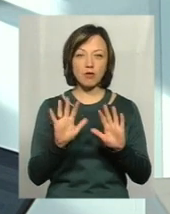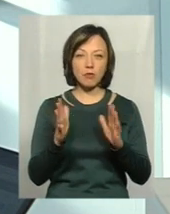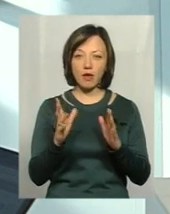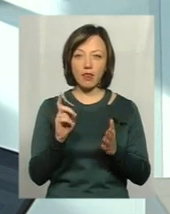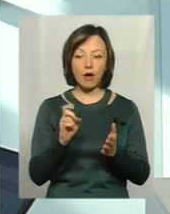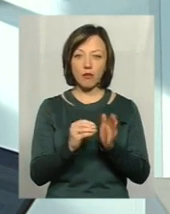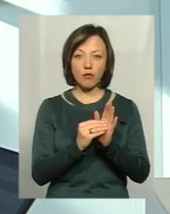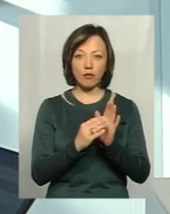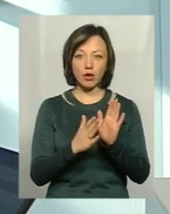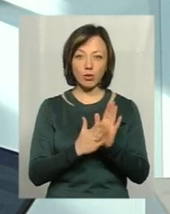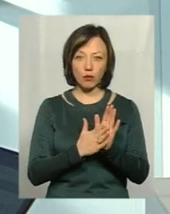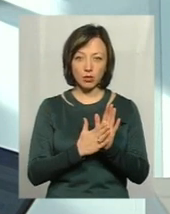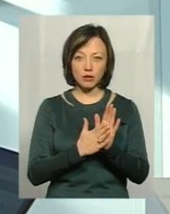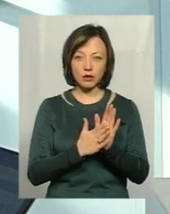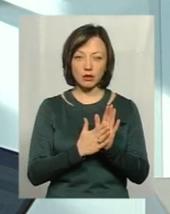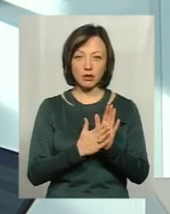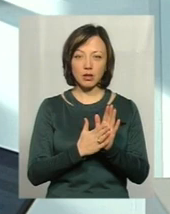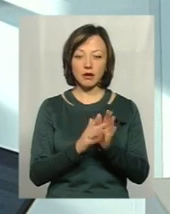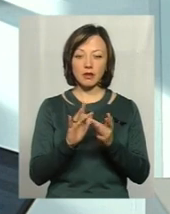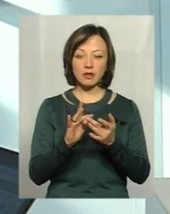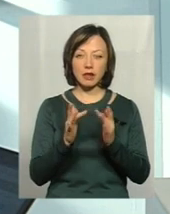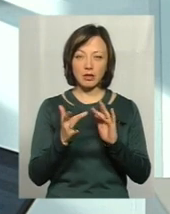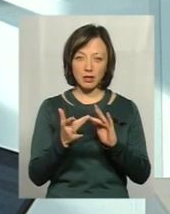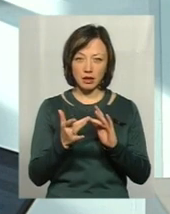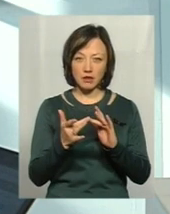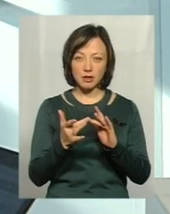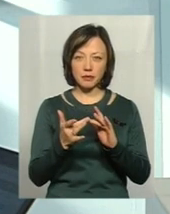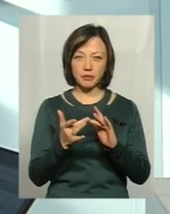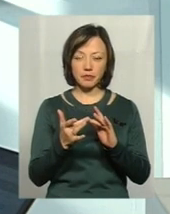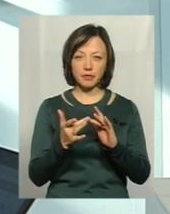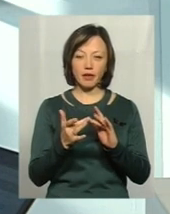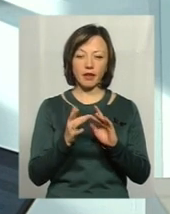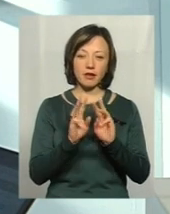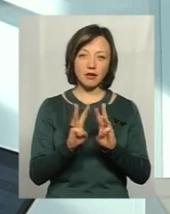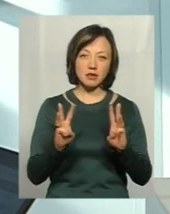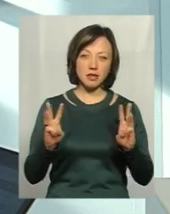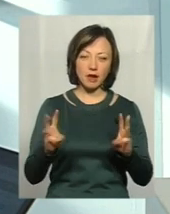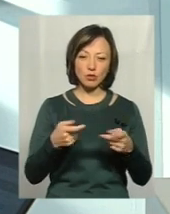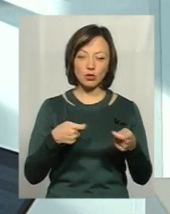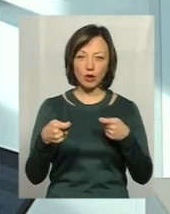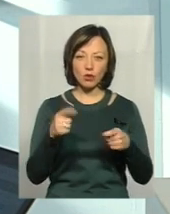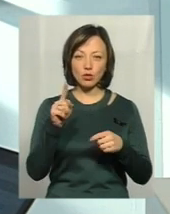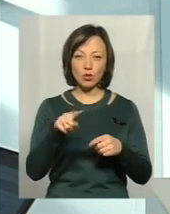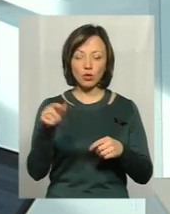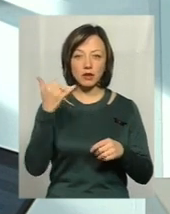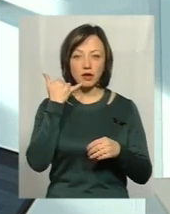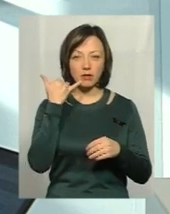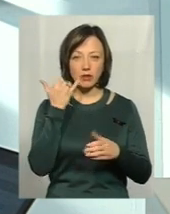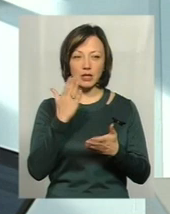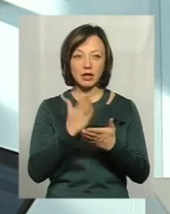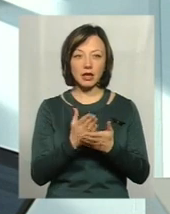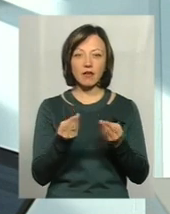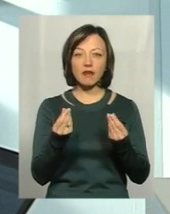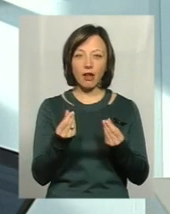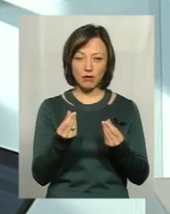публікуйте у соціальних мережах чи на сайтах по торгівлі той номер телефона, який є